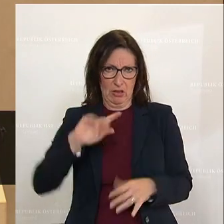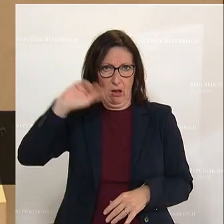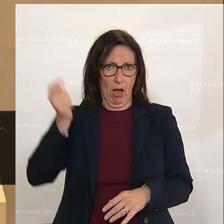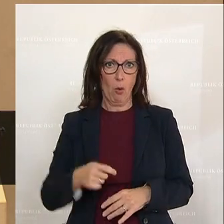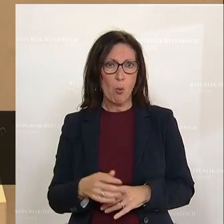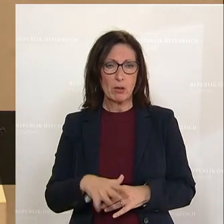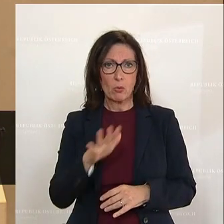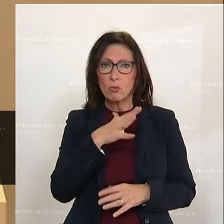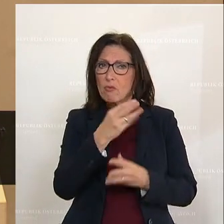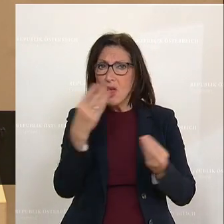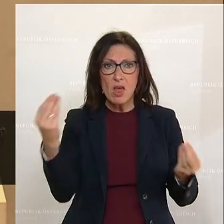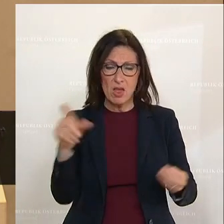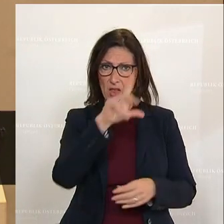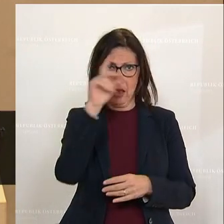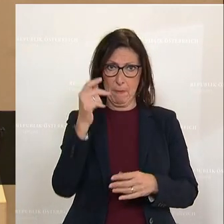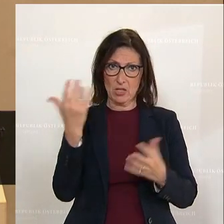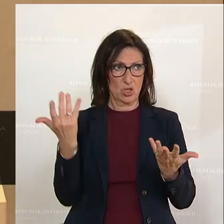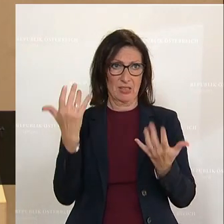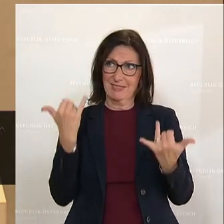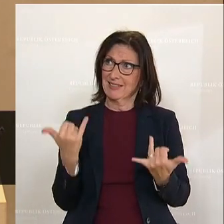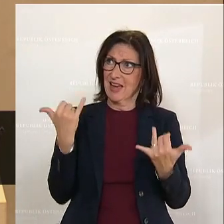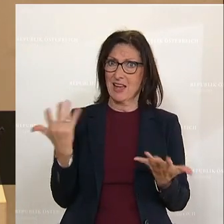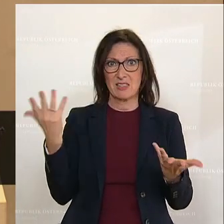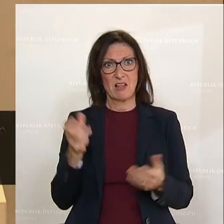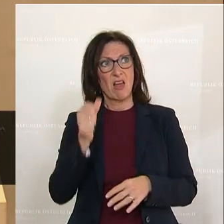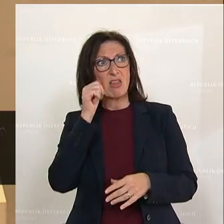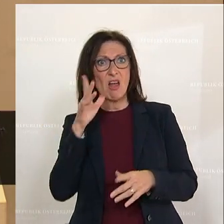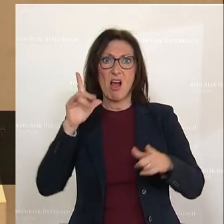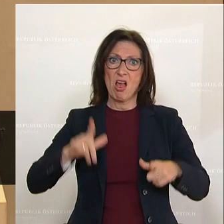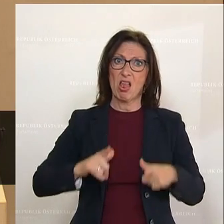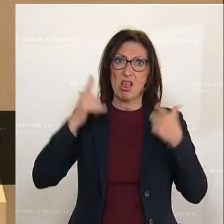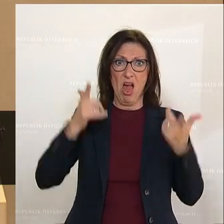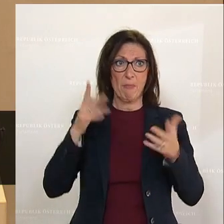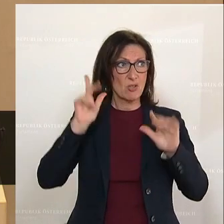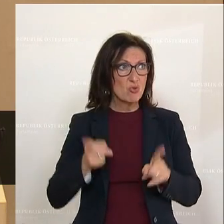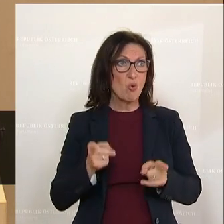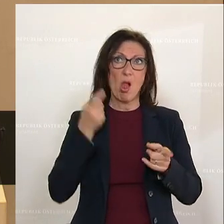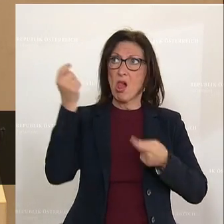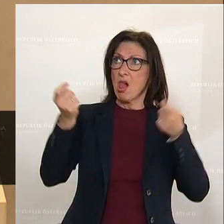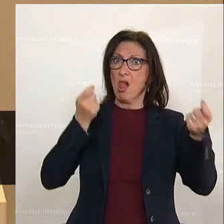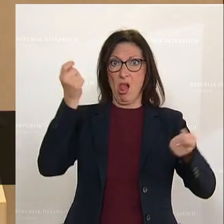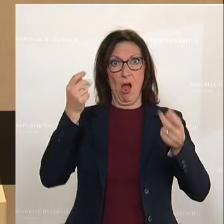und sehr viele Menschen geraten bei der Finanzierung des tagtäglichen Lebens immer mehr unter Druck.